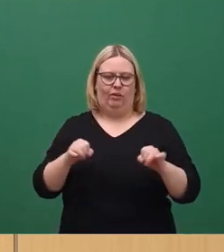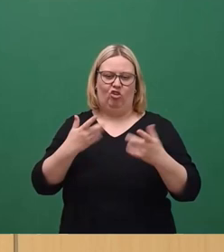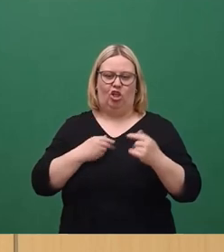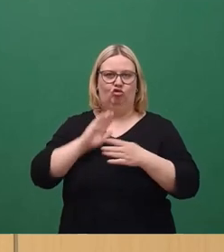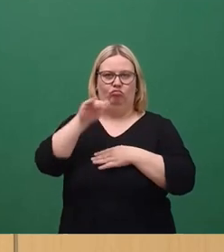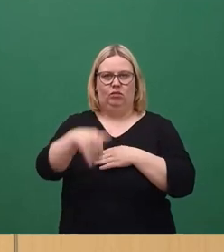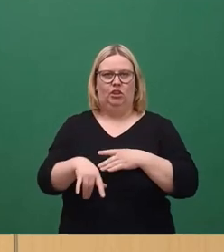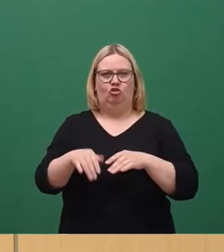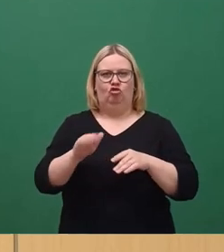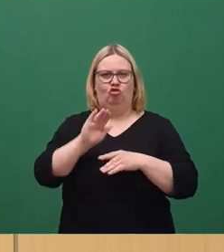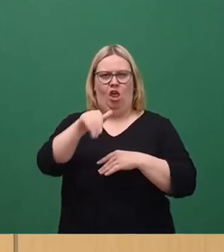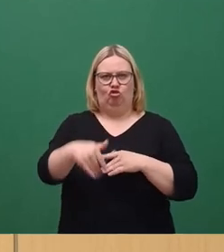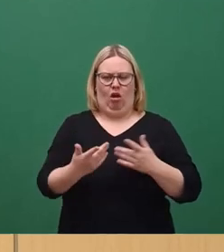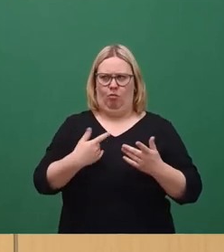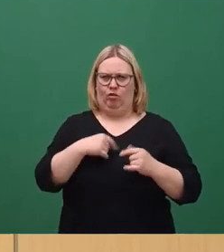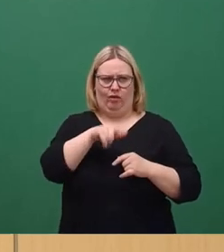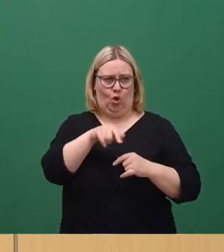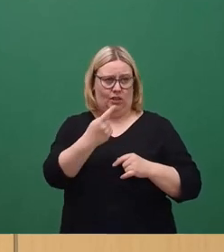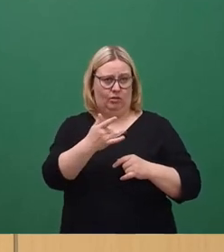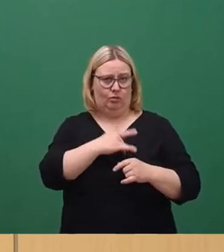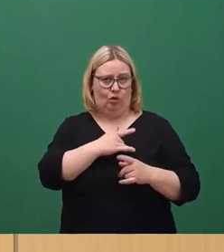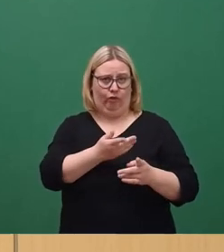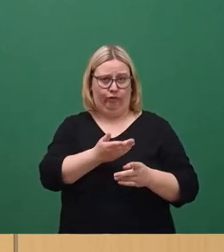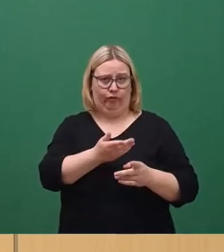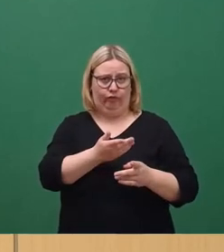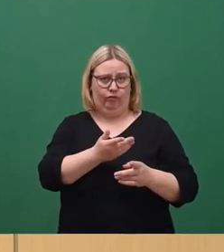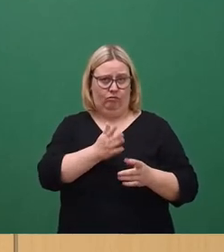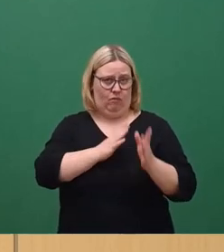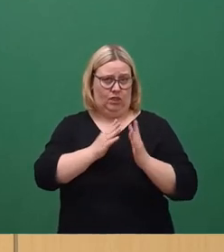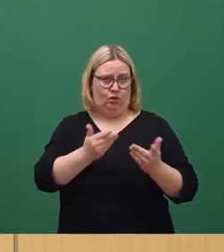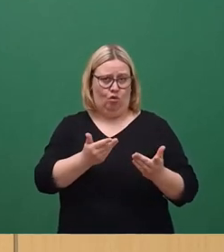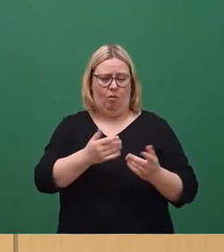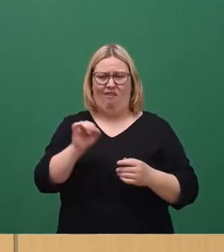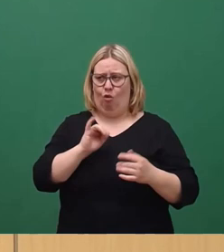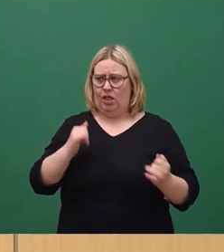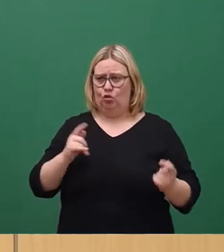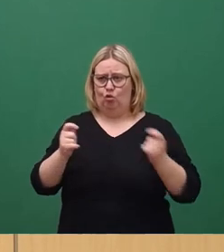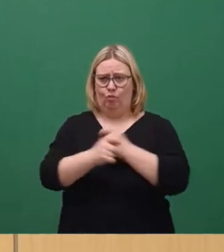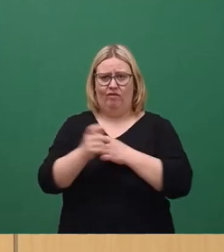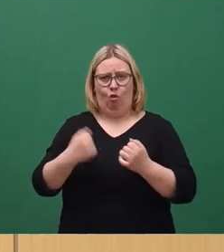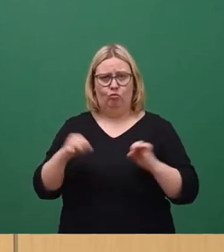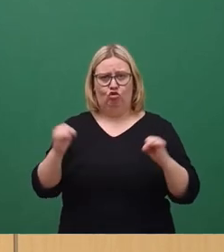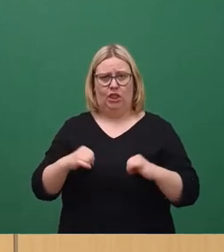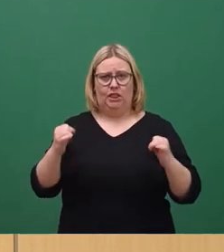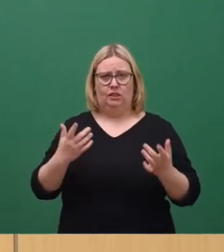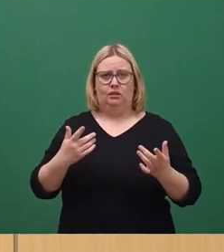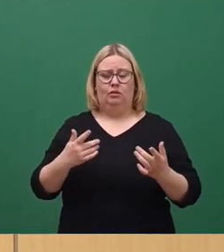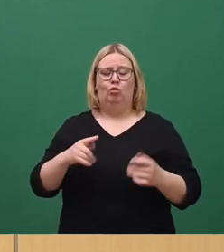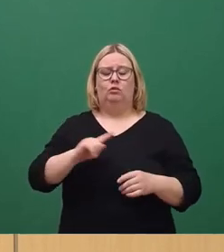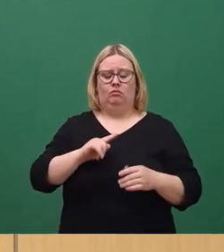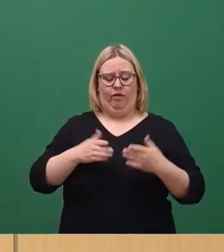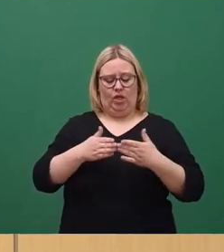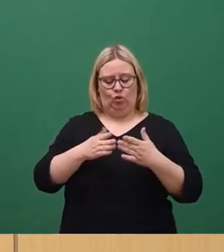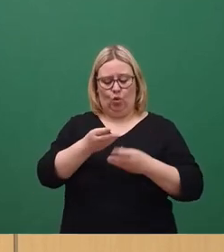Nun, wenn man so etwas hört von Leuten, die es betroffen sind, dann fragt man sich, warum sollte man das jetzt beschließen? Das haben wir in unserer Fraktion auch